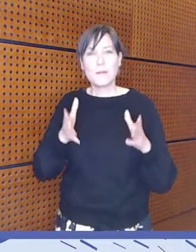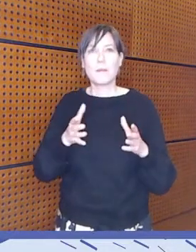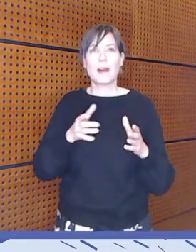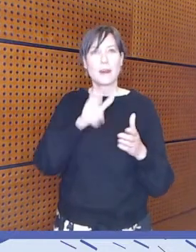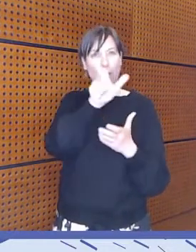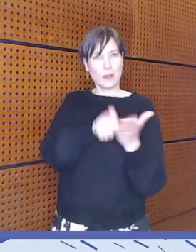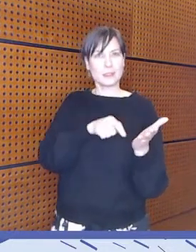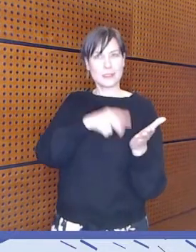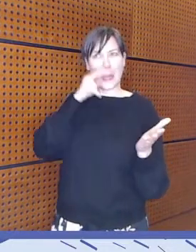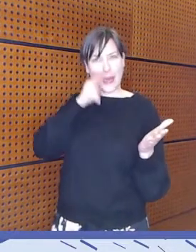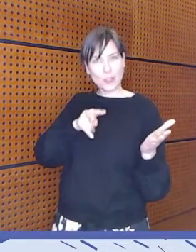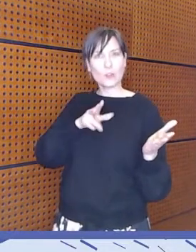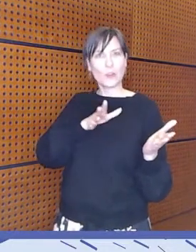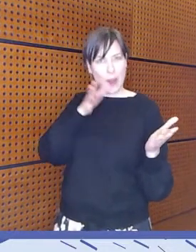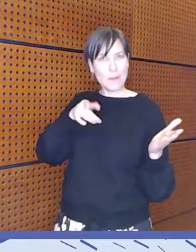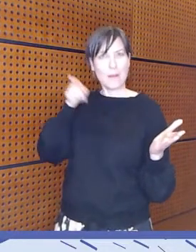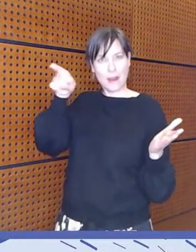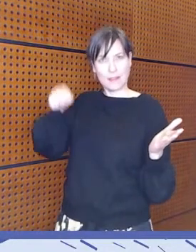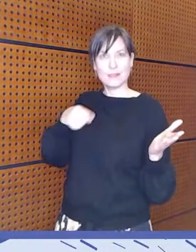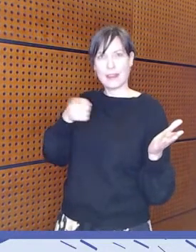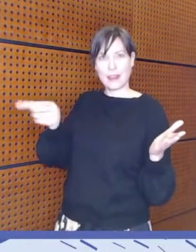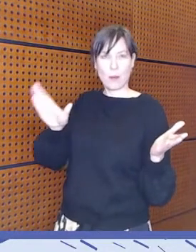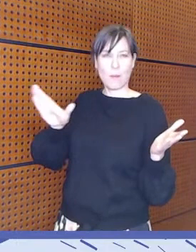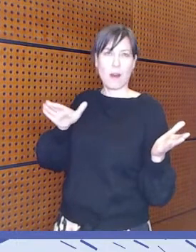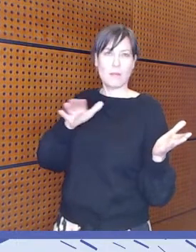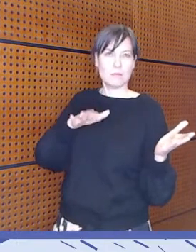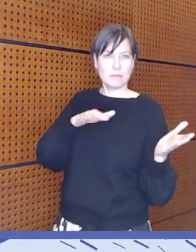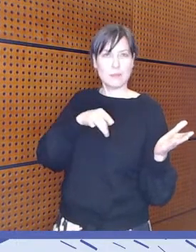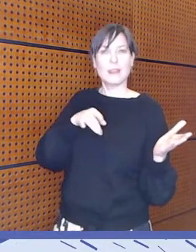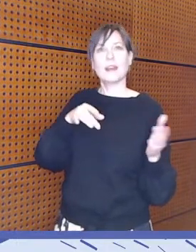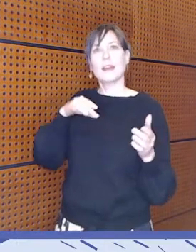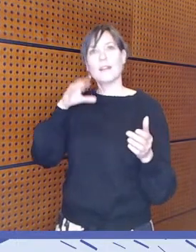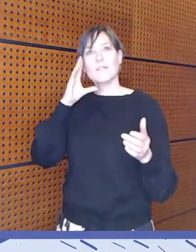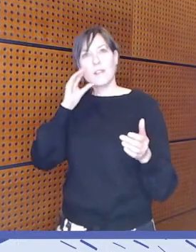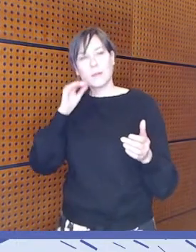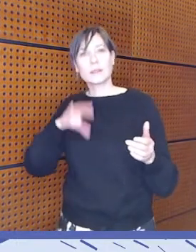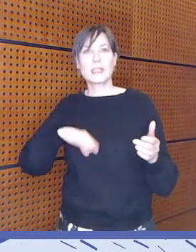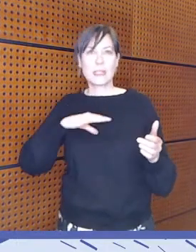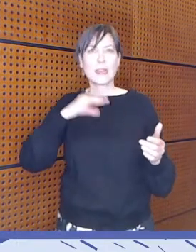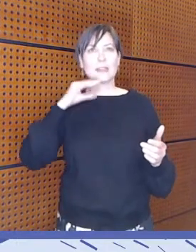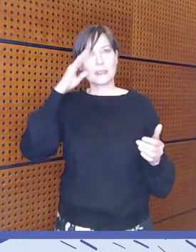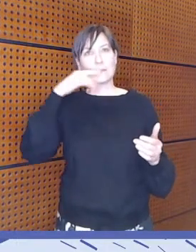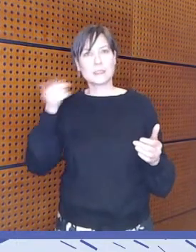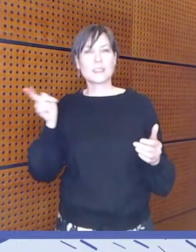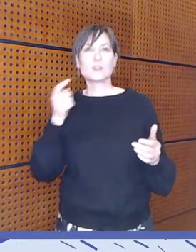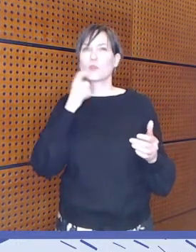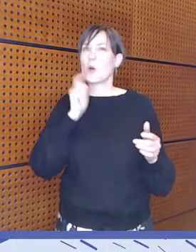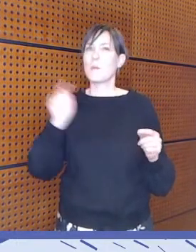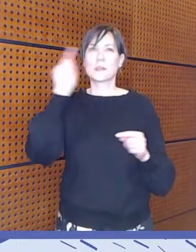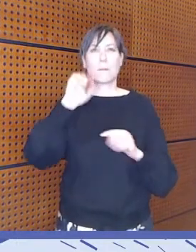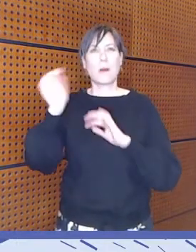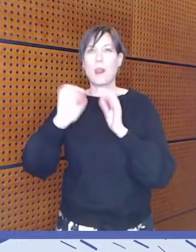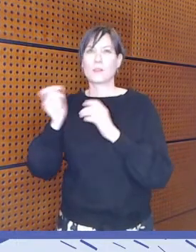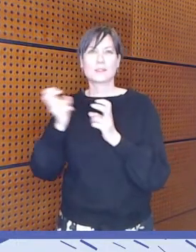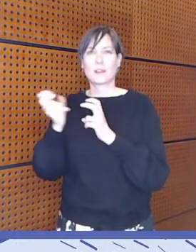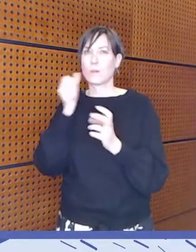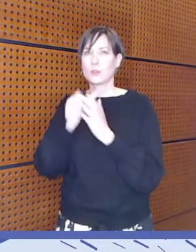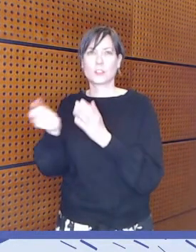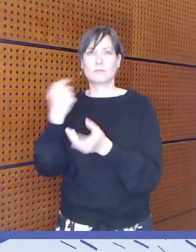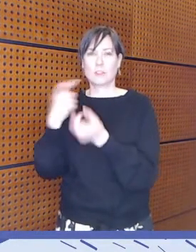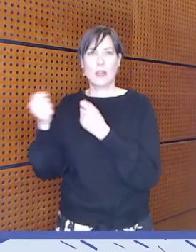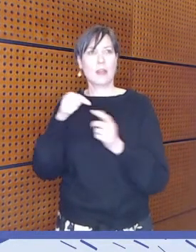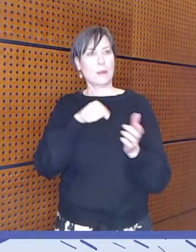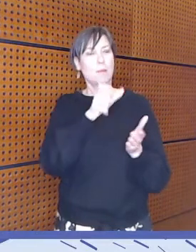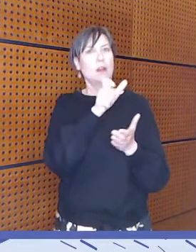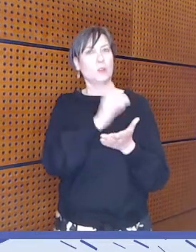että sille tosiaan on tilausta ja siitä on tullut palautetta. Ikäihmisiltä itseltäänkin on ympäri Suomea saatettu tulla laittaa sähköpostia, luin tämän jutun